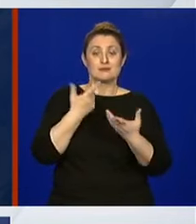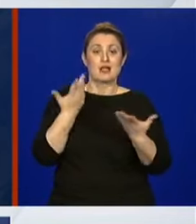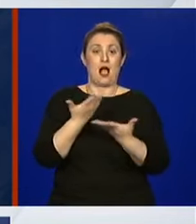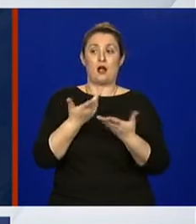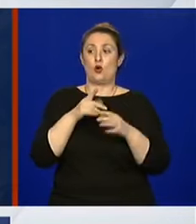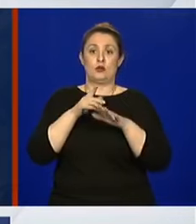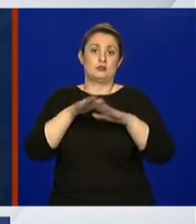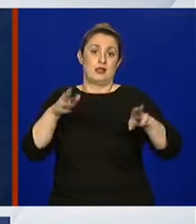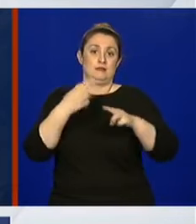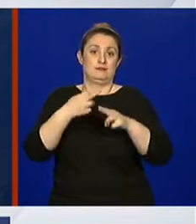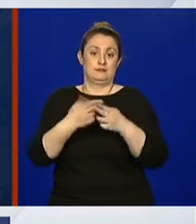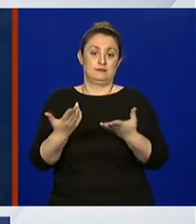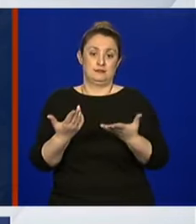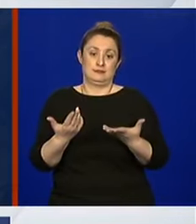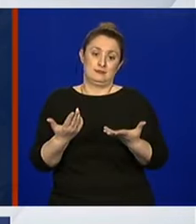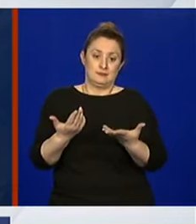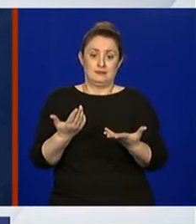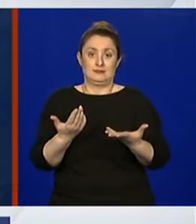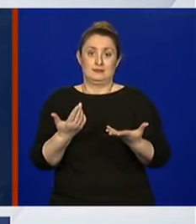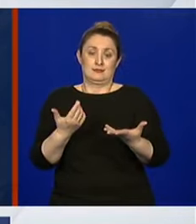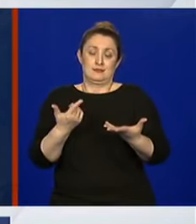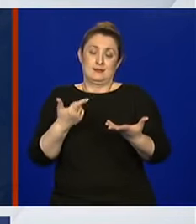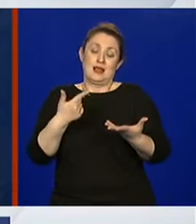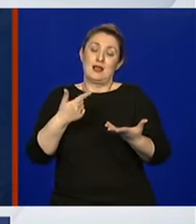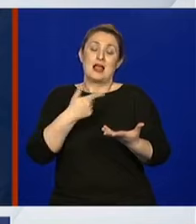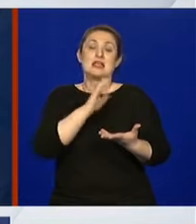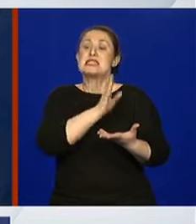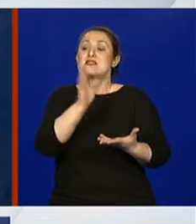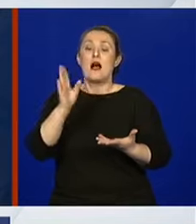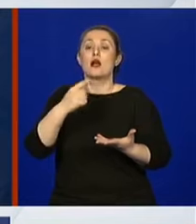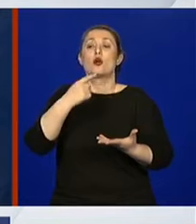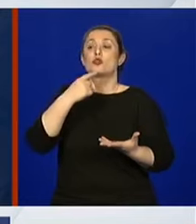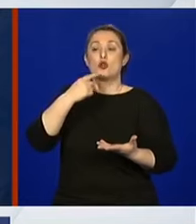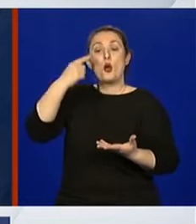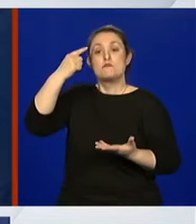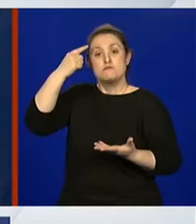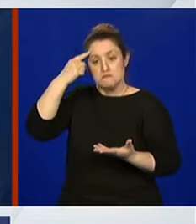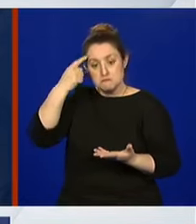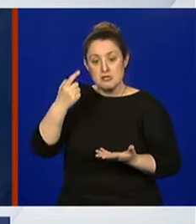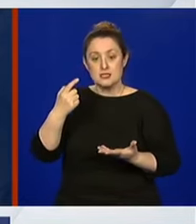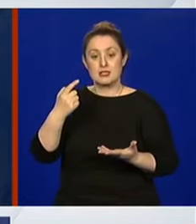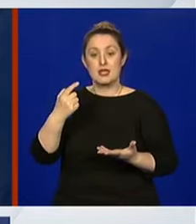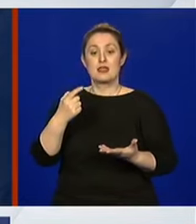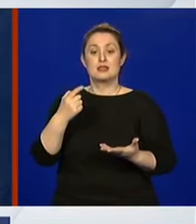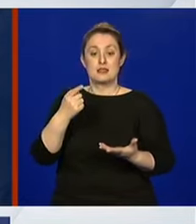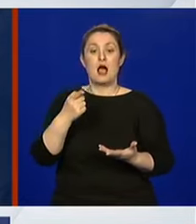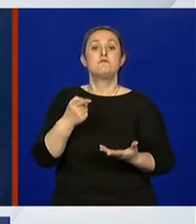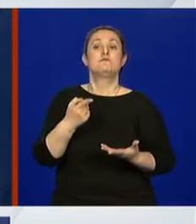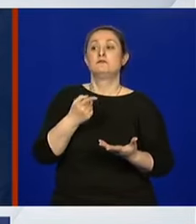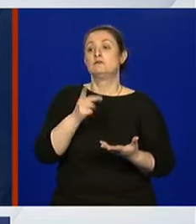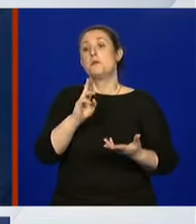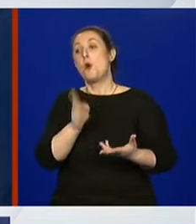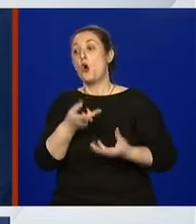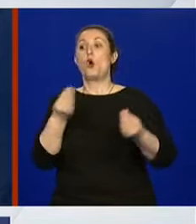ih treba obuhvatiti epidemiološkim okvirom? Ja svakoga onoga ko misli da može nešto napraviti